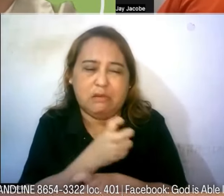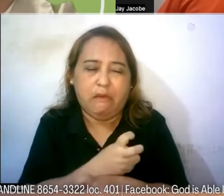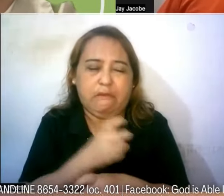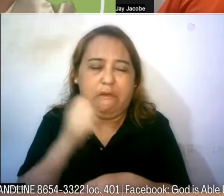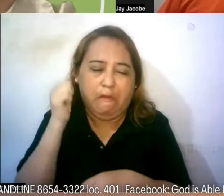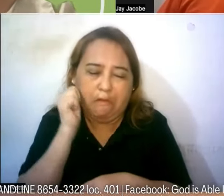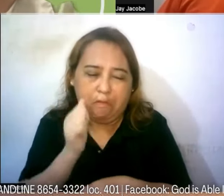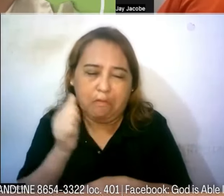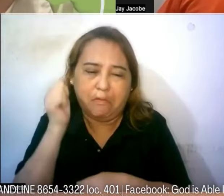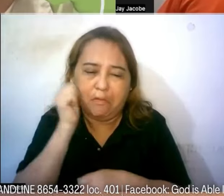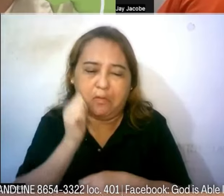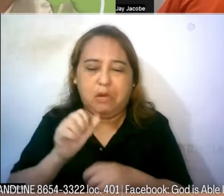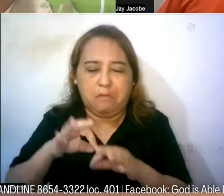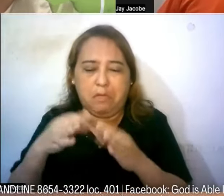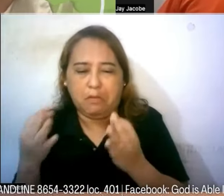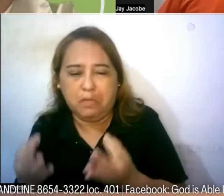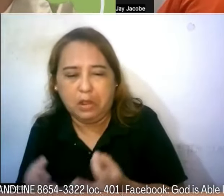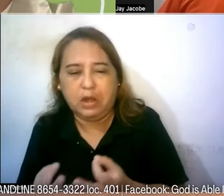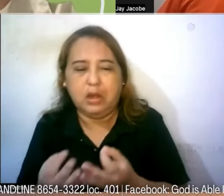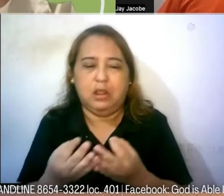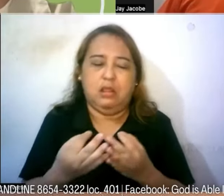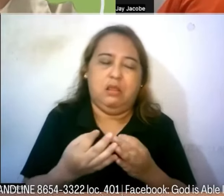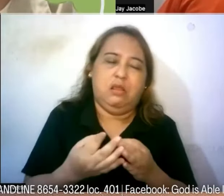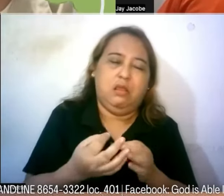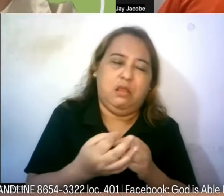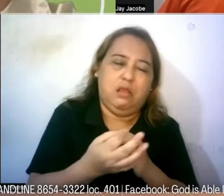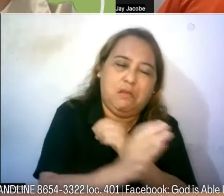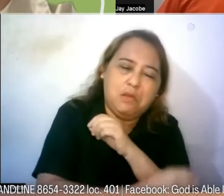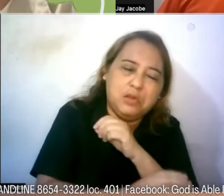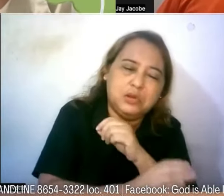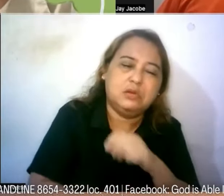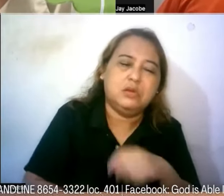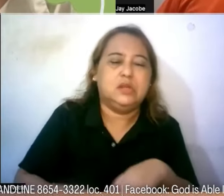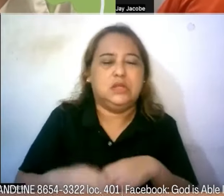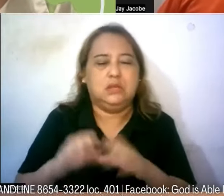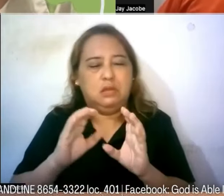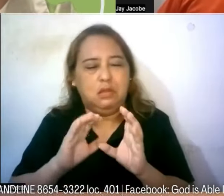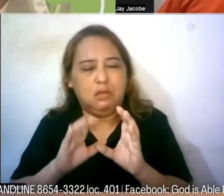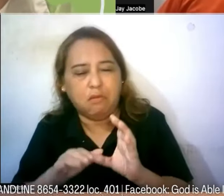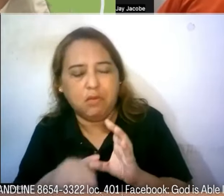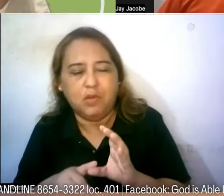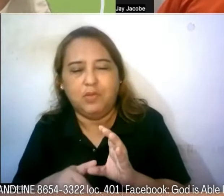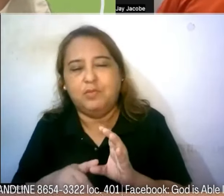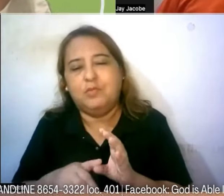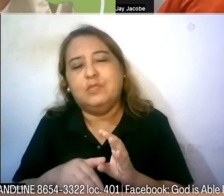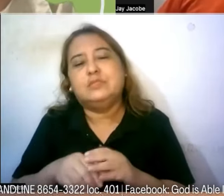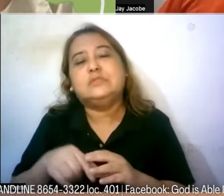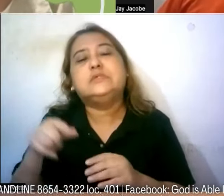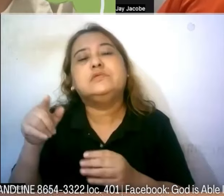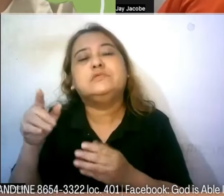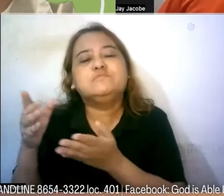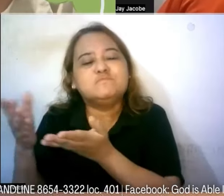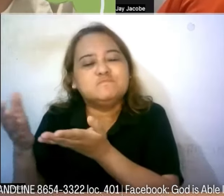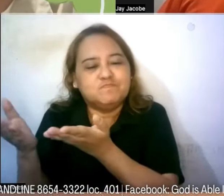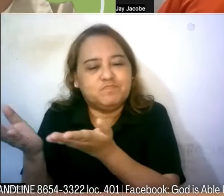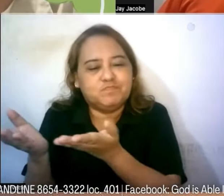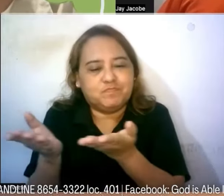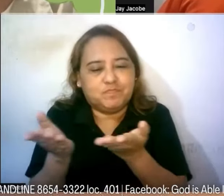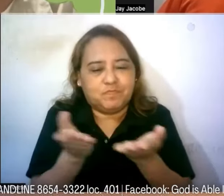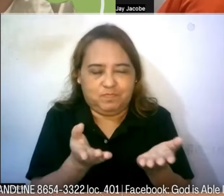-araw may krisis sa pamilya may krisis sa bayan may krisis ng kapansanan pero dinadala tayo nitutungo sa